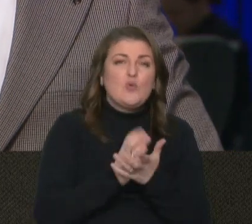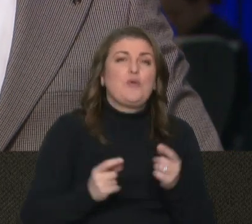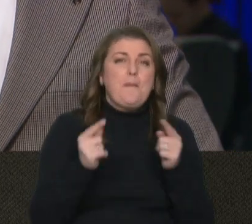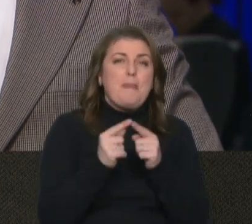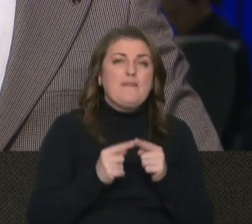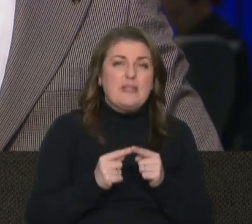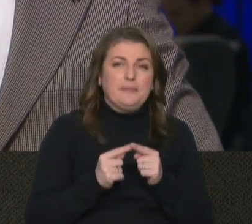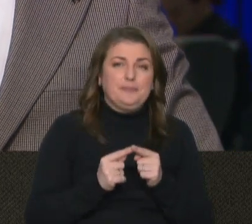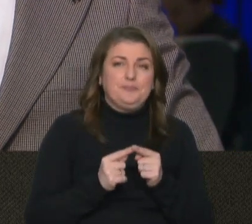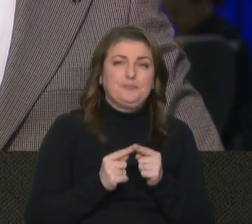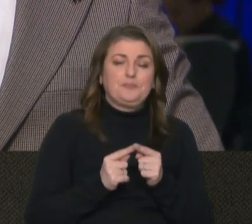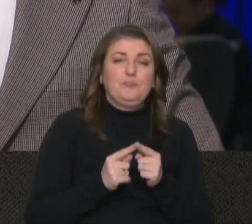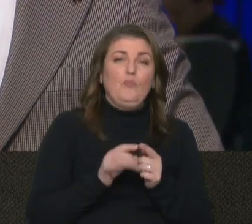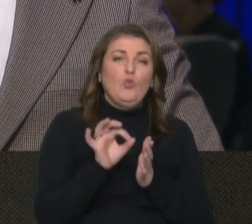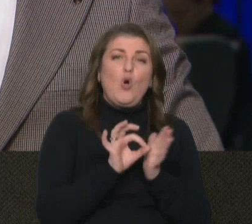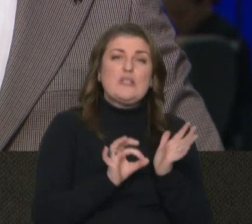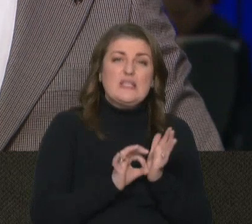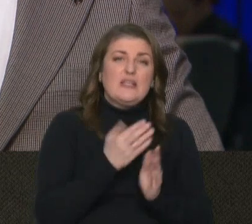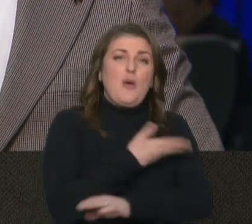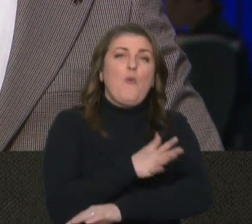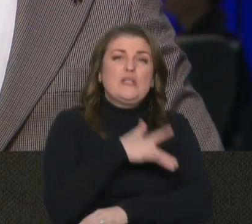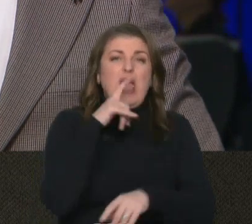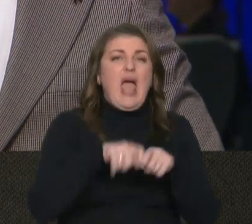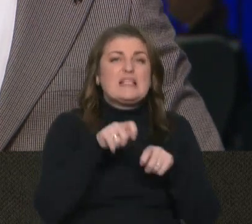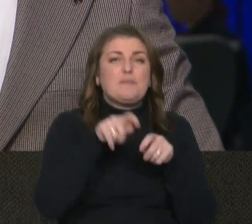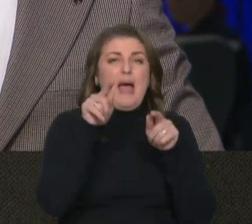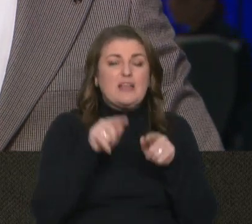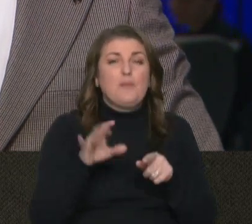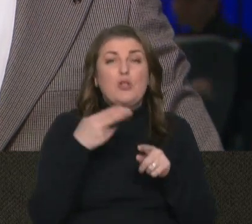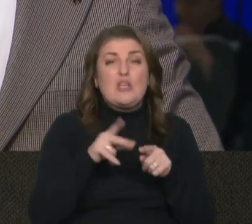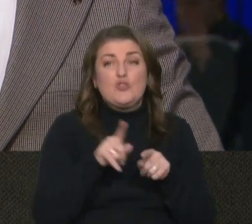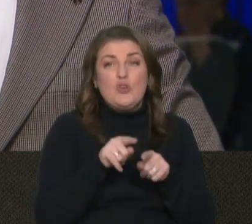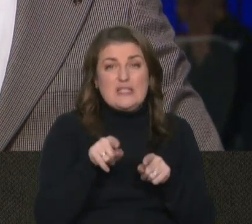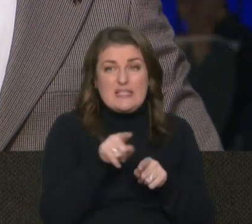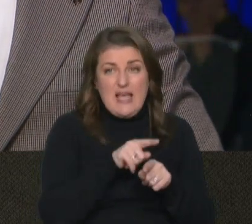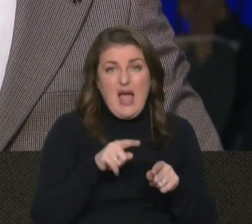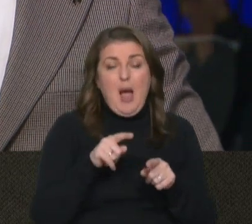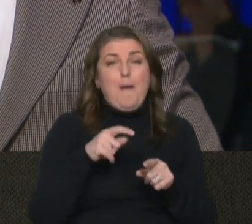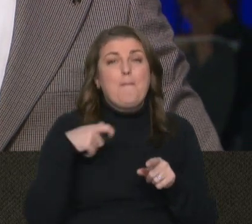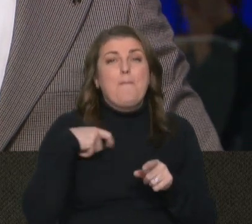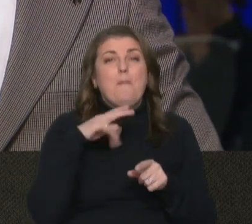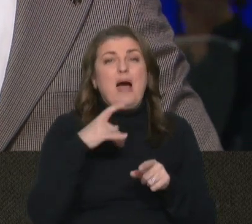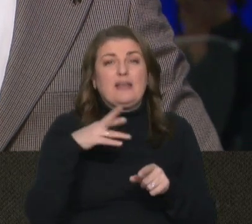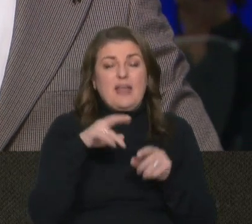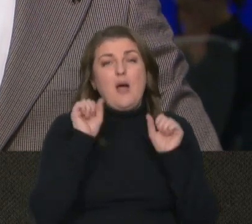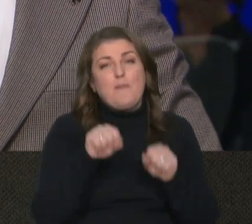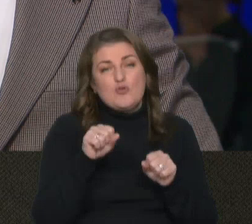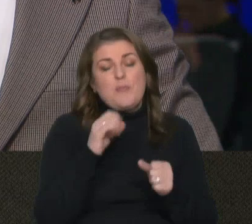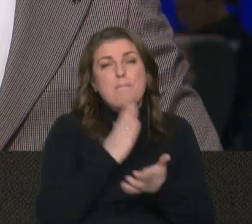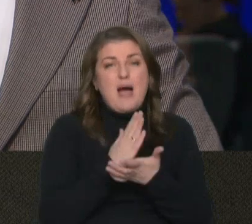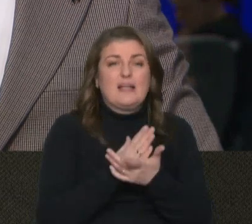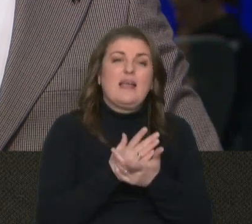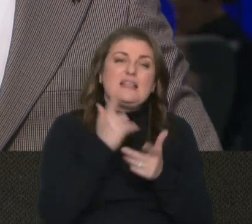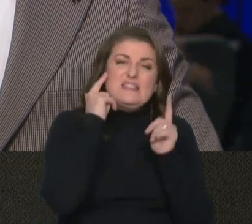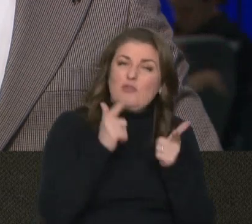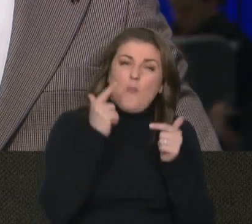оцінки польських еспертів про те, що ця партія може мати також свідомо чи не свідомо зв